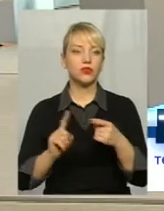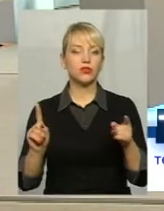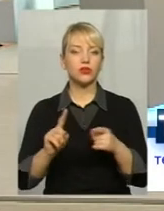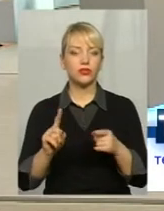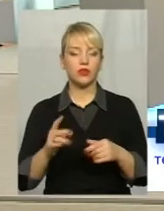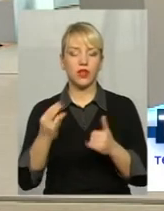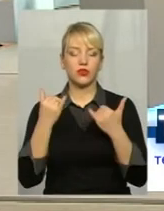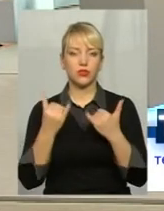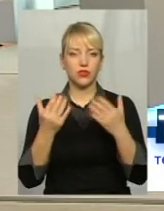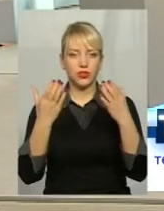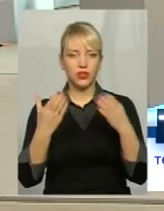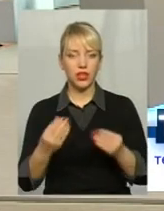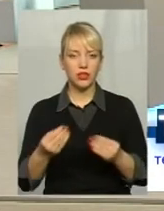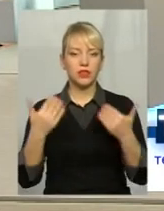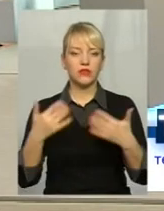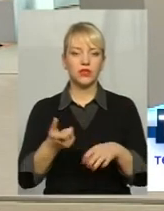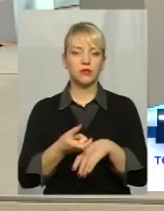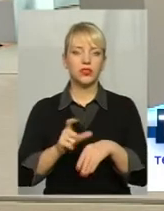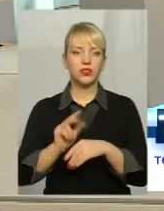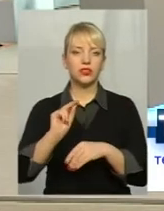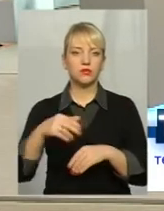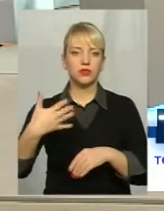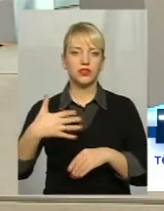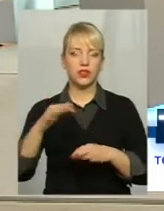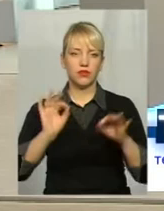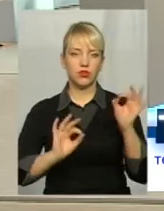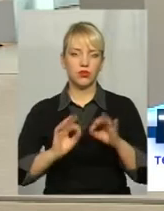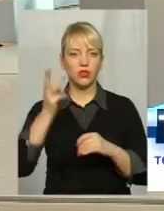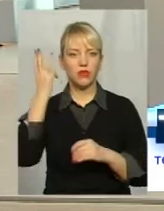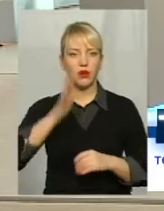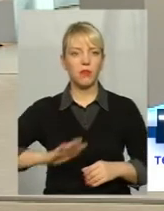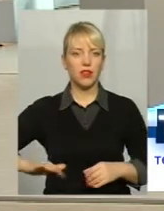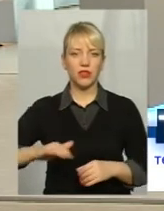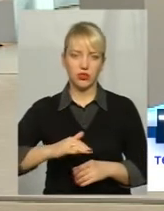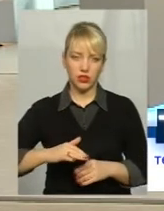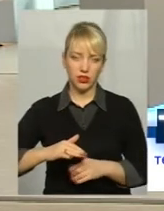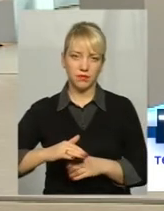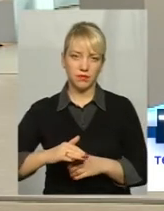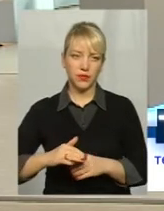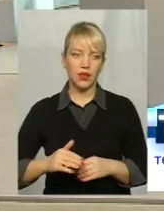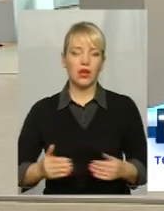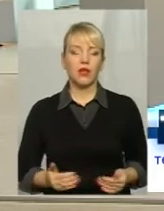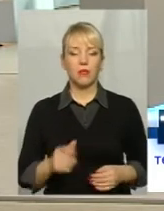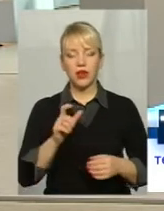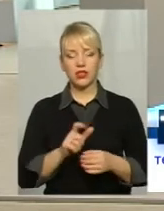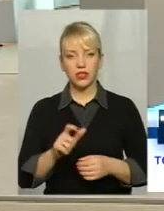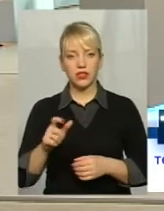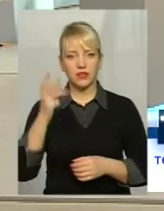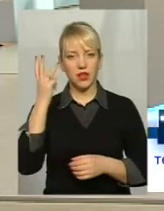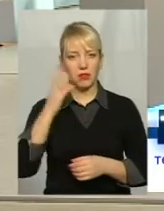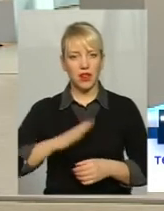сьогоднішній день Вже більше ніж 50% Хмельниччини, власне мешканців Хмельниччини